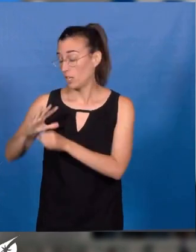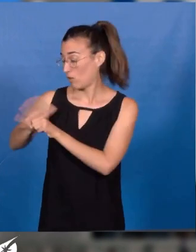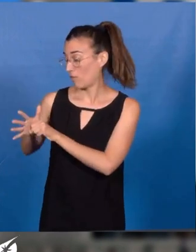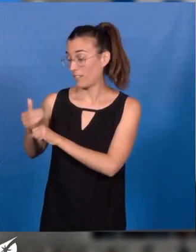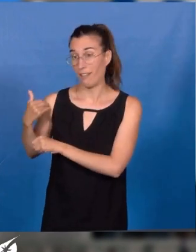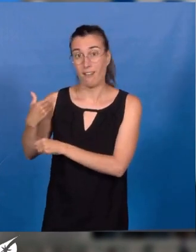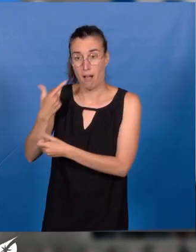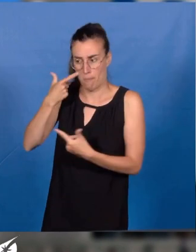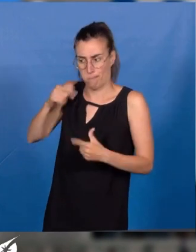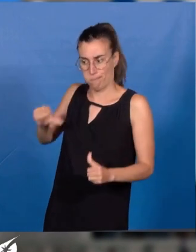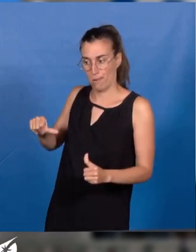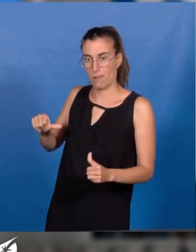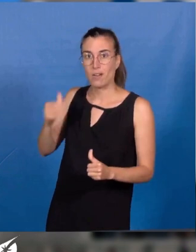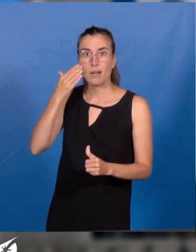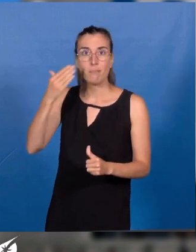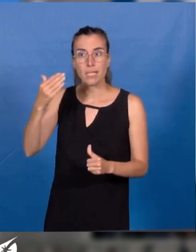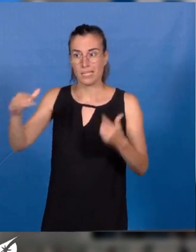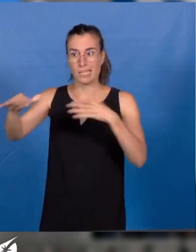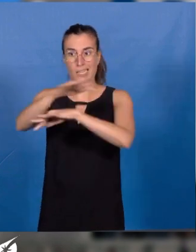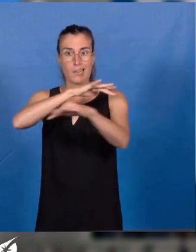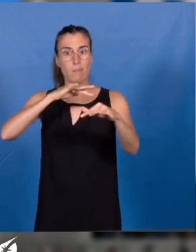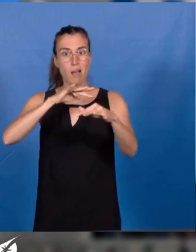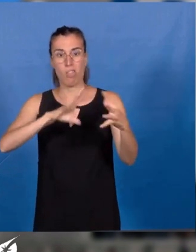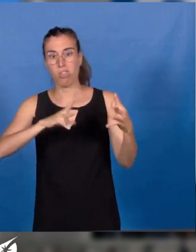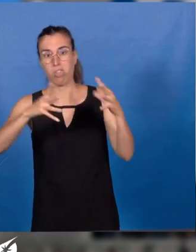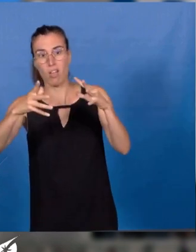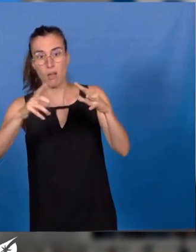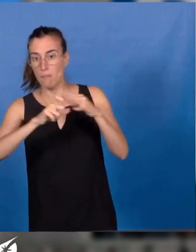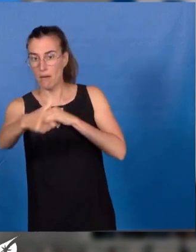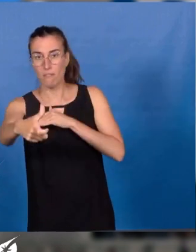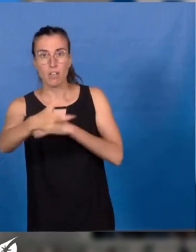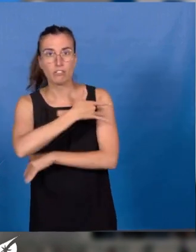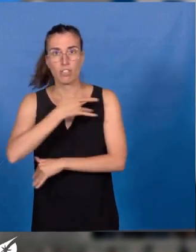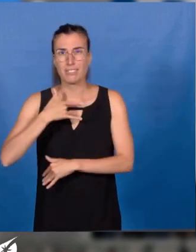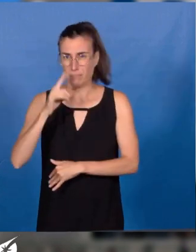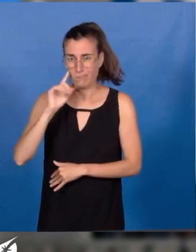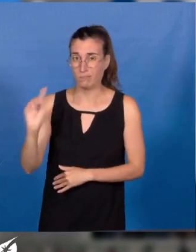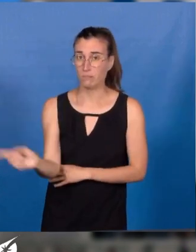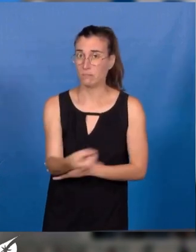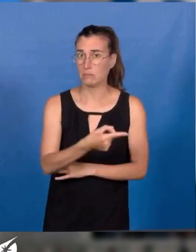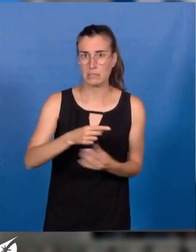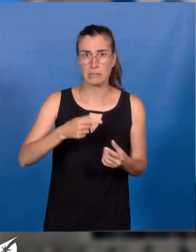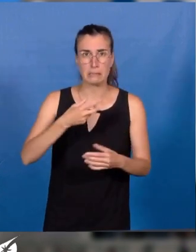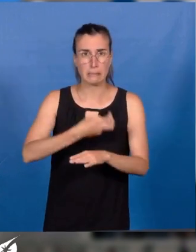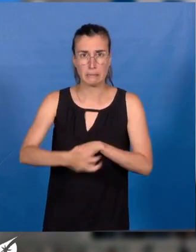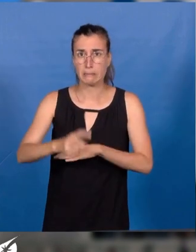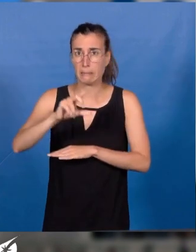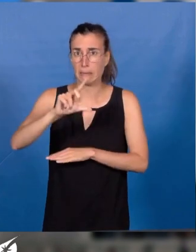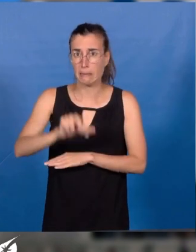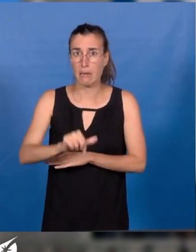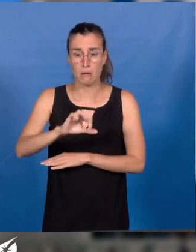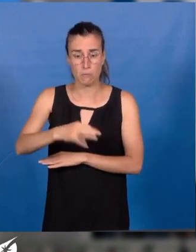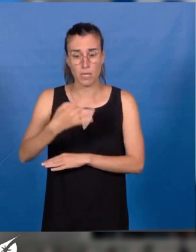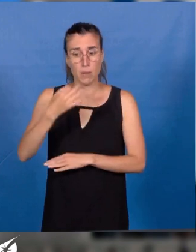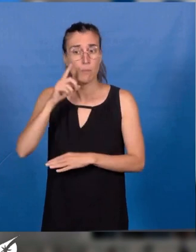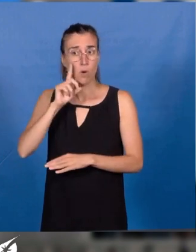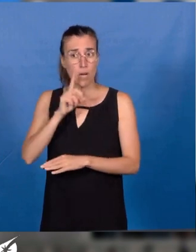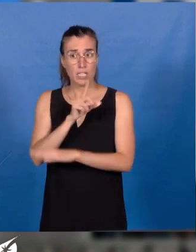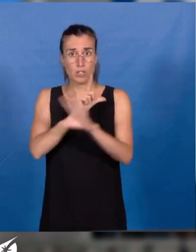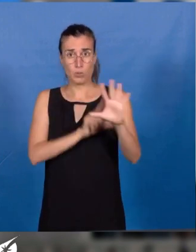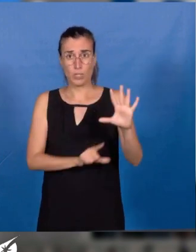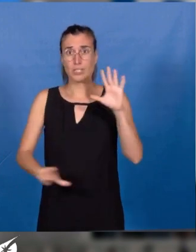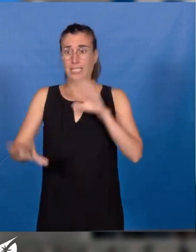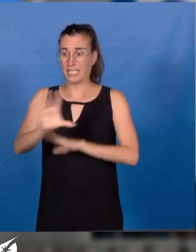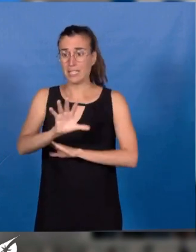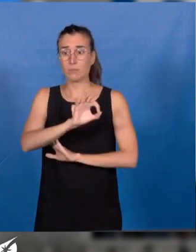évidence, et les menaces liées au dérèglement climatique le laissent présager, quand 75% des maladies infectieuses ont une origine animale.